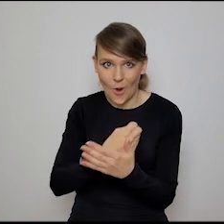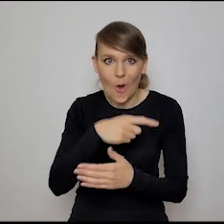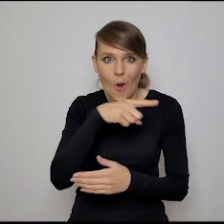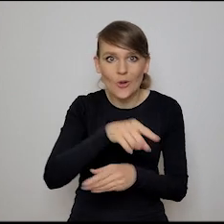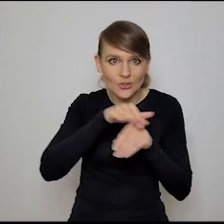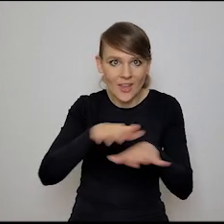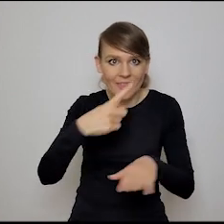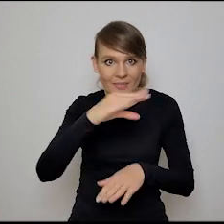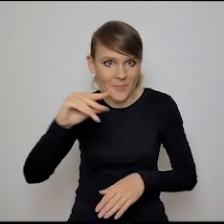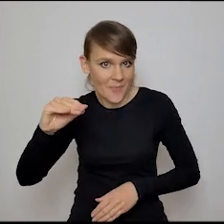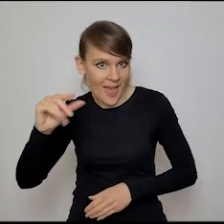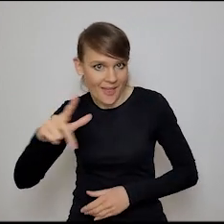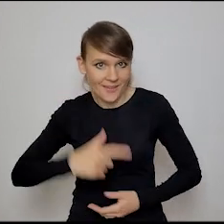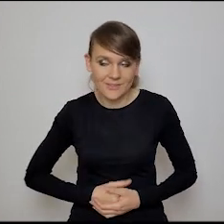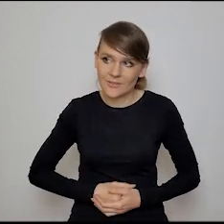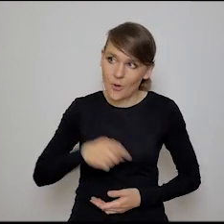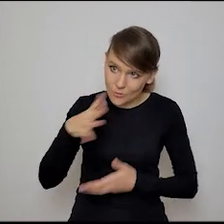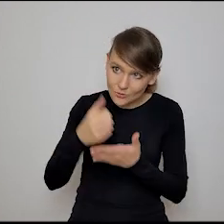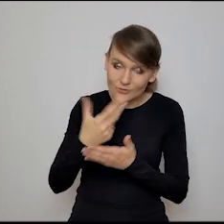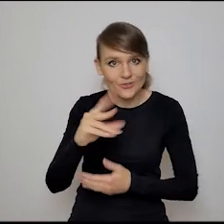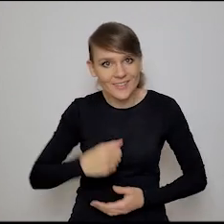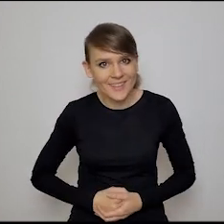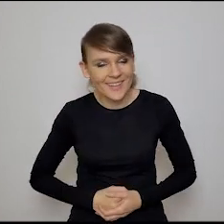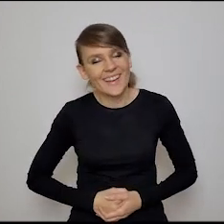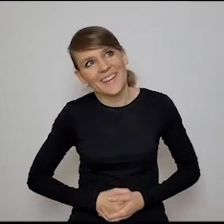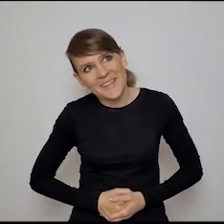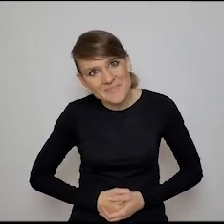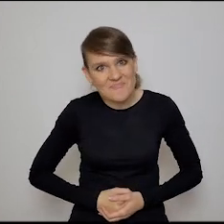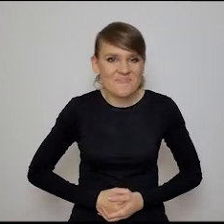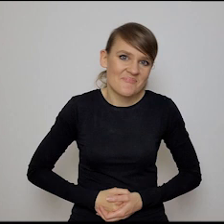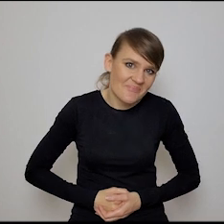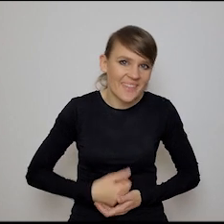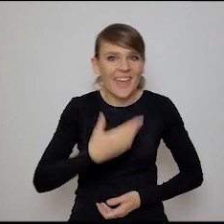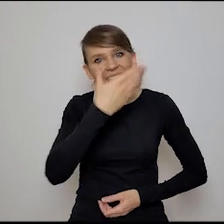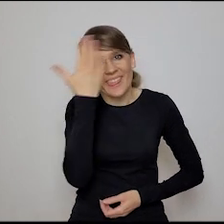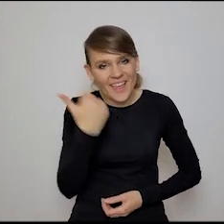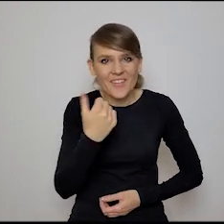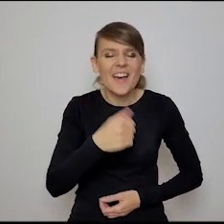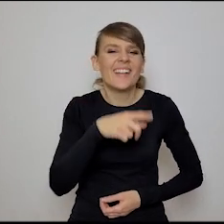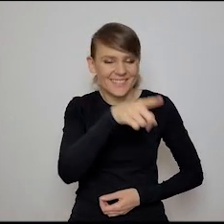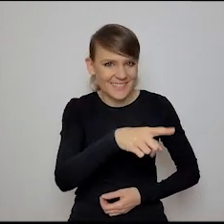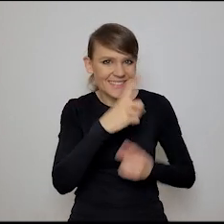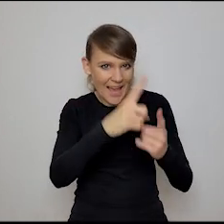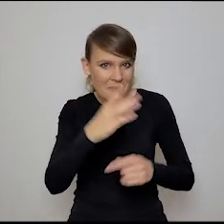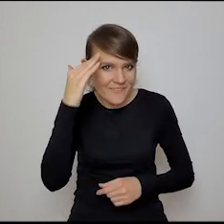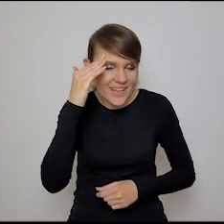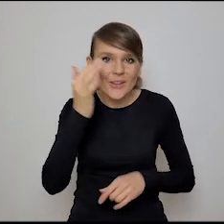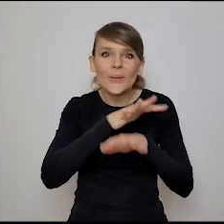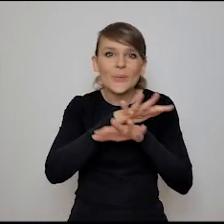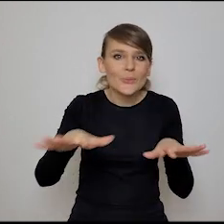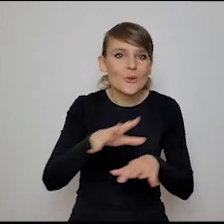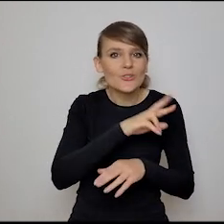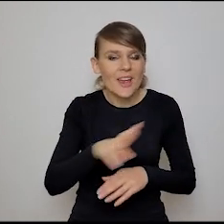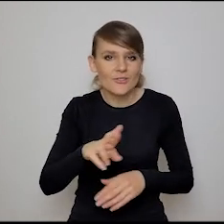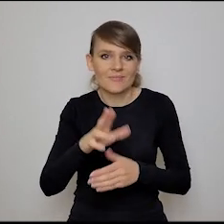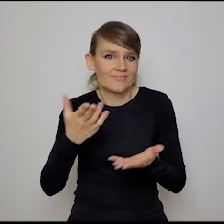DPL, rozumiem? Tak korzystasz? Znaczy, wiesz, nie wiem, bo przecież jak sama dobrze wiesz, wiele rzeczy